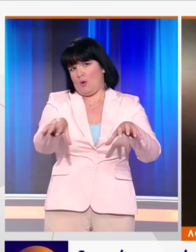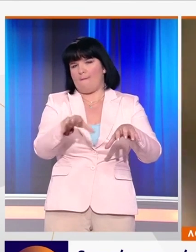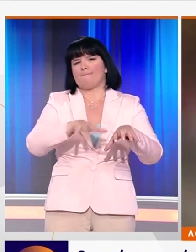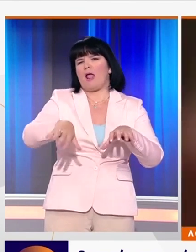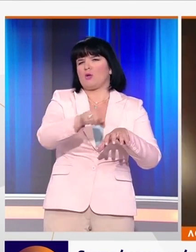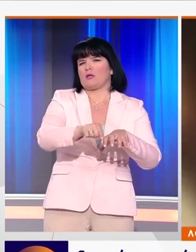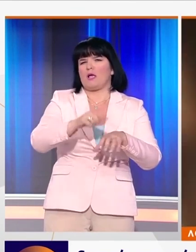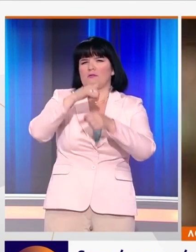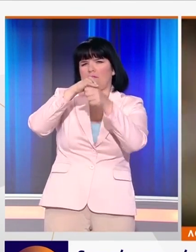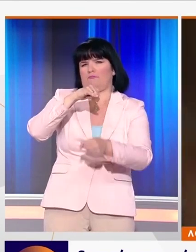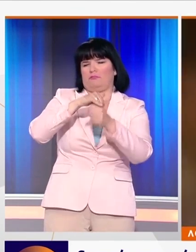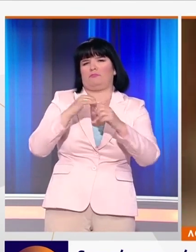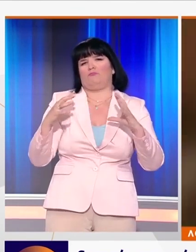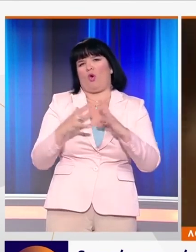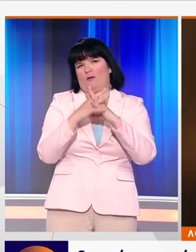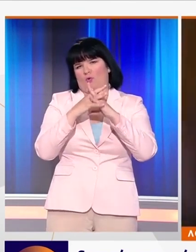περιοχές όπου διεξάγονται οι εχθροπαρξίες.